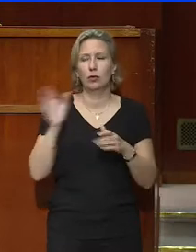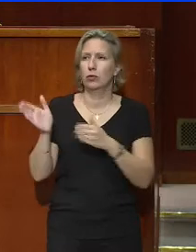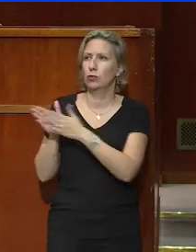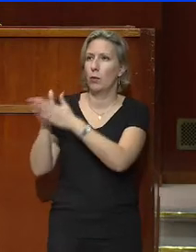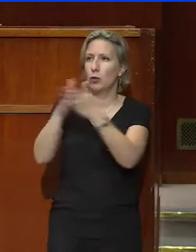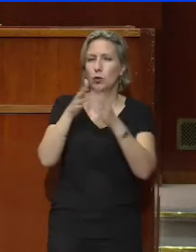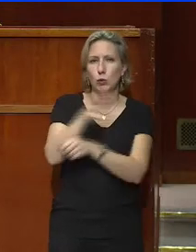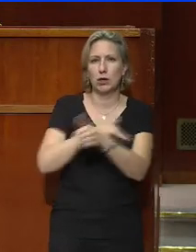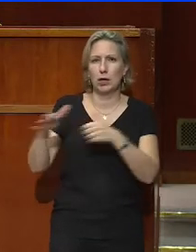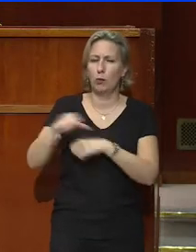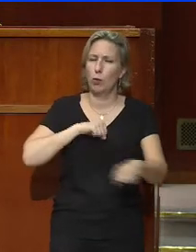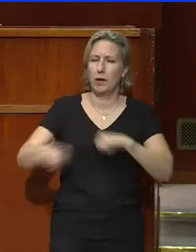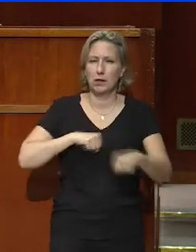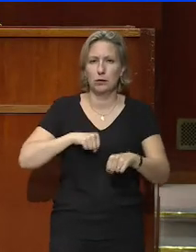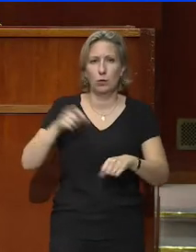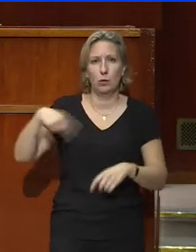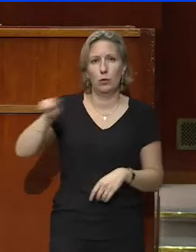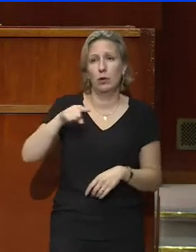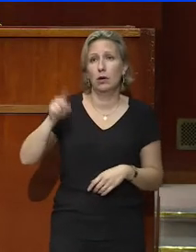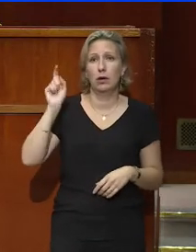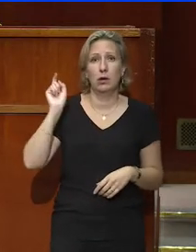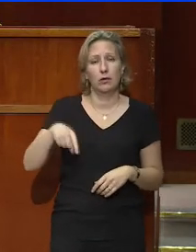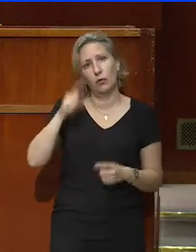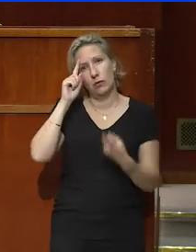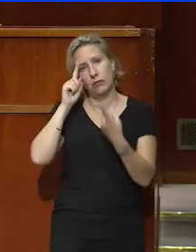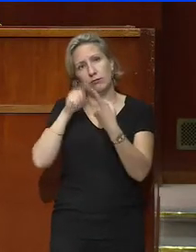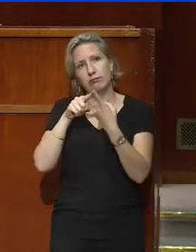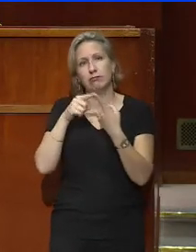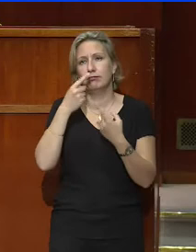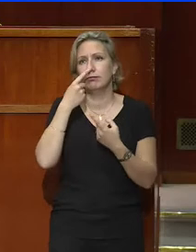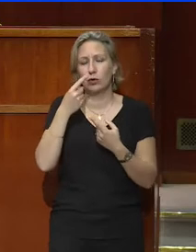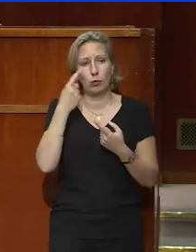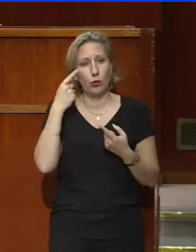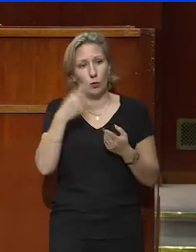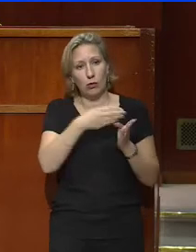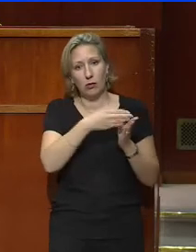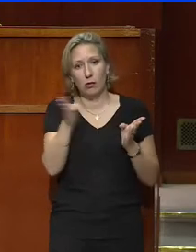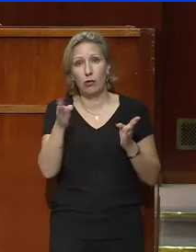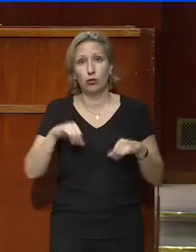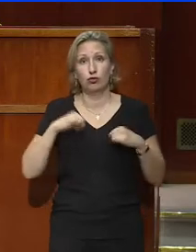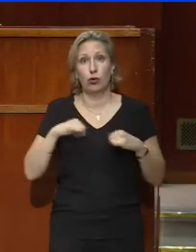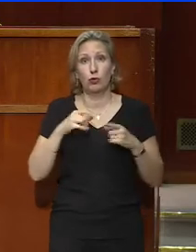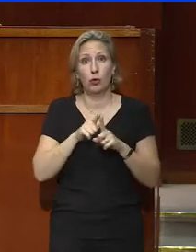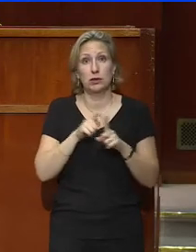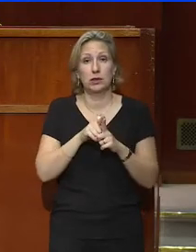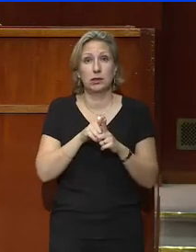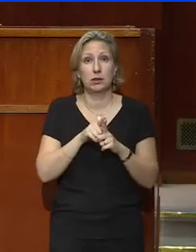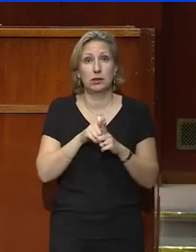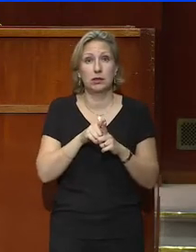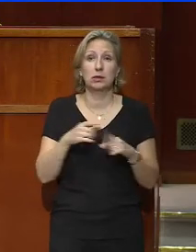Une mobilisation que l'on peut élargir sans, je crois, en trahir l'esprit, à ces jeunes qui cumulent souvent